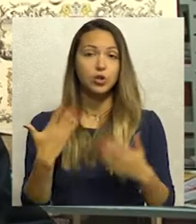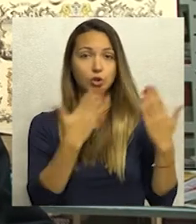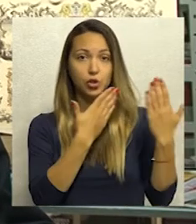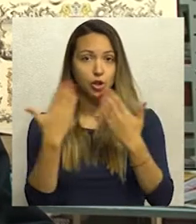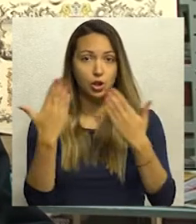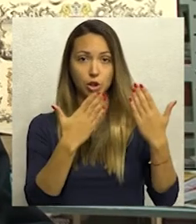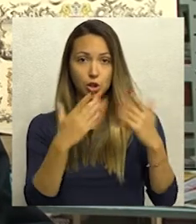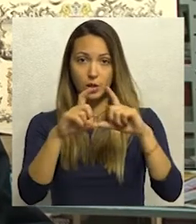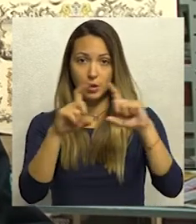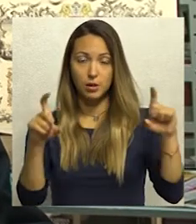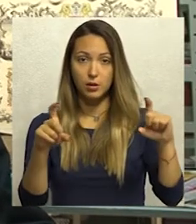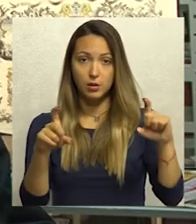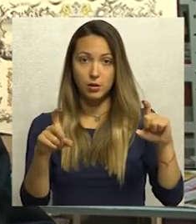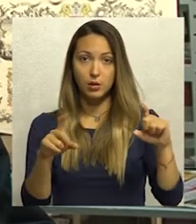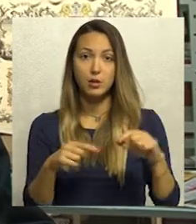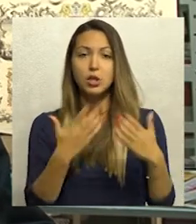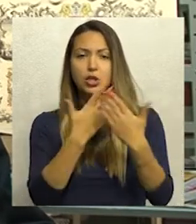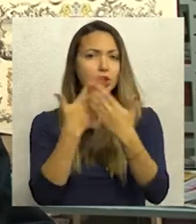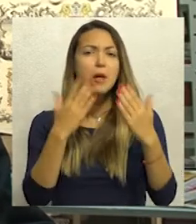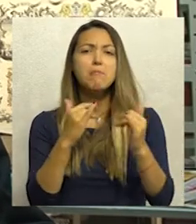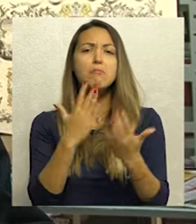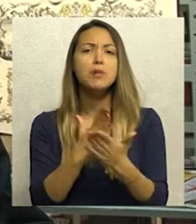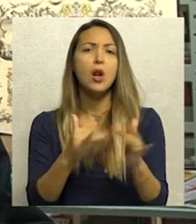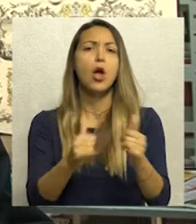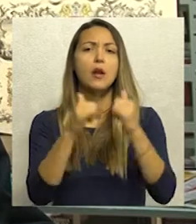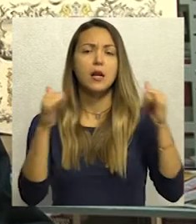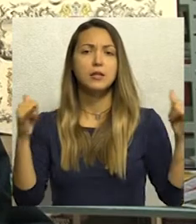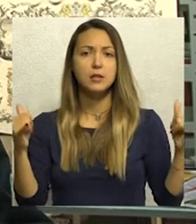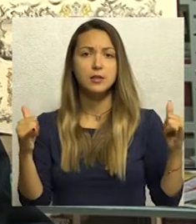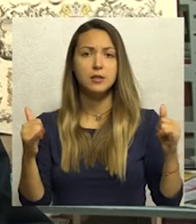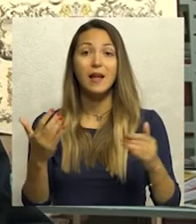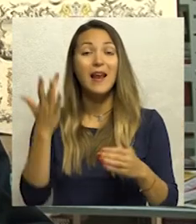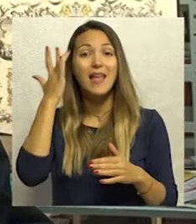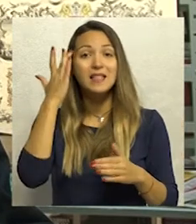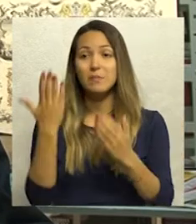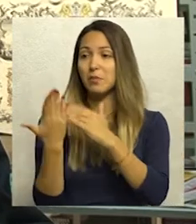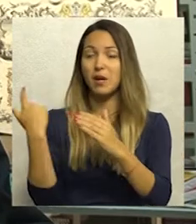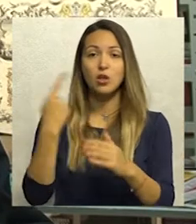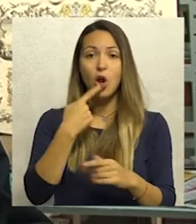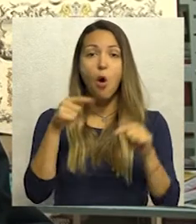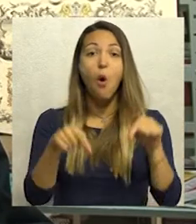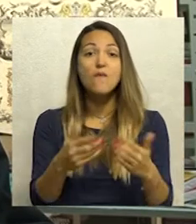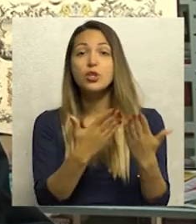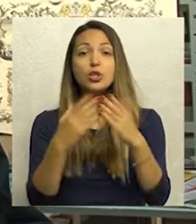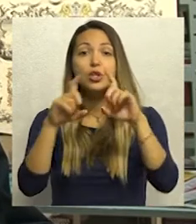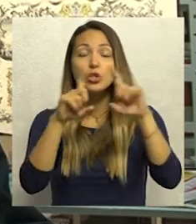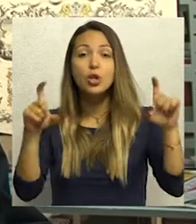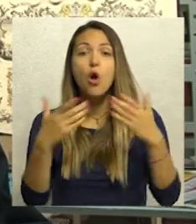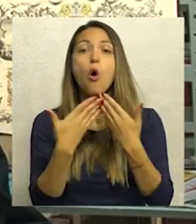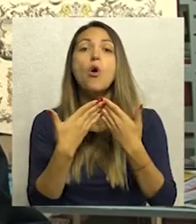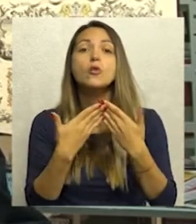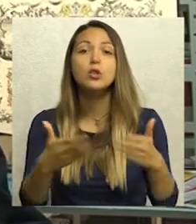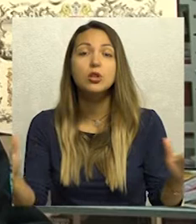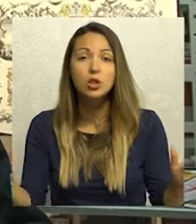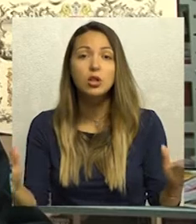bio nevjerovatno razvijen, a velika stvar, ne zna li su moji prethodice rekli, ovu čitalonici je otvorio niko drugi nego glavom i bradom lično